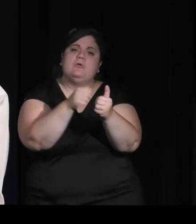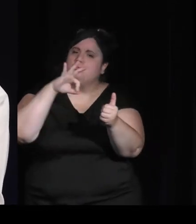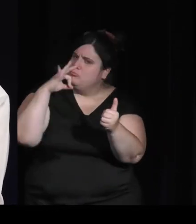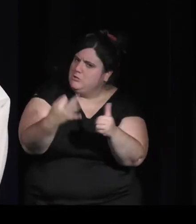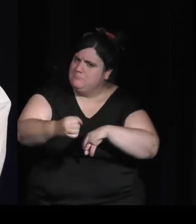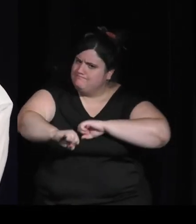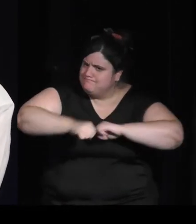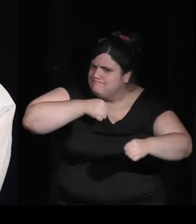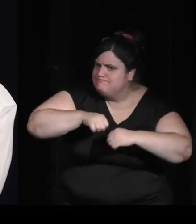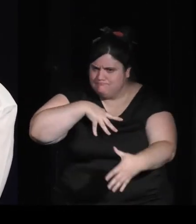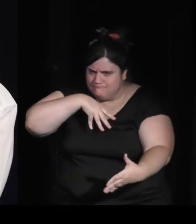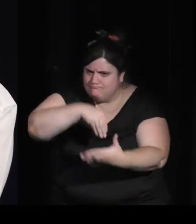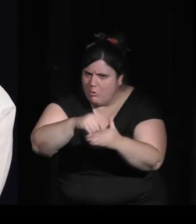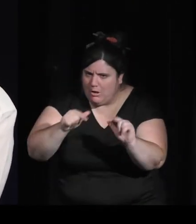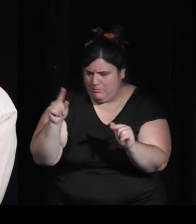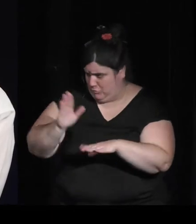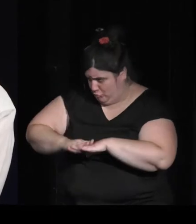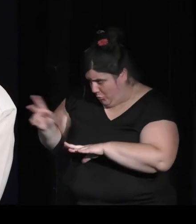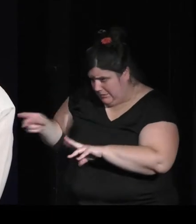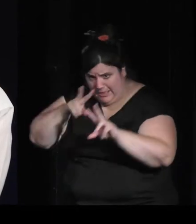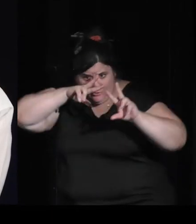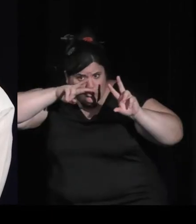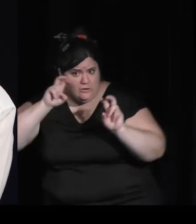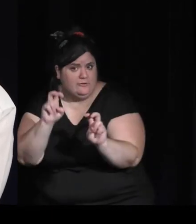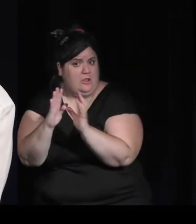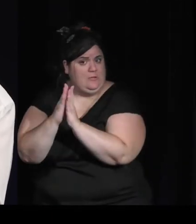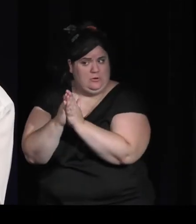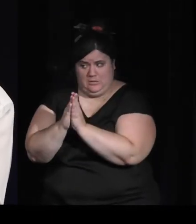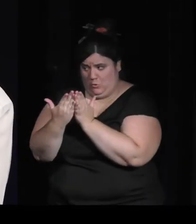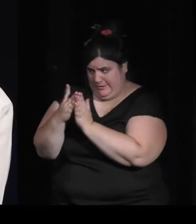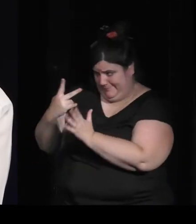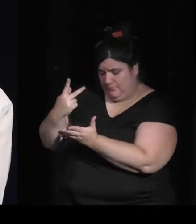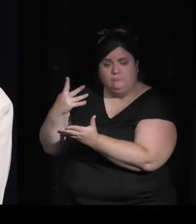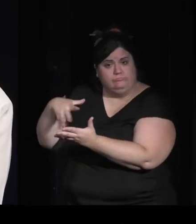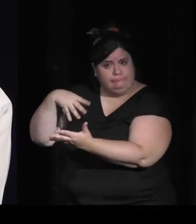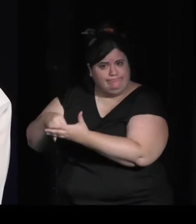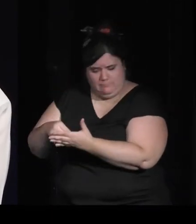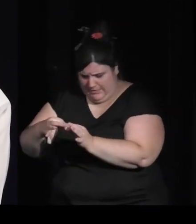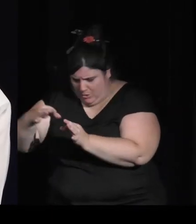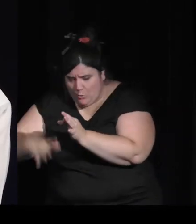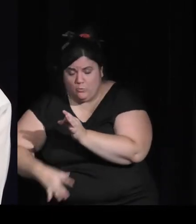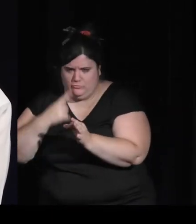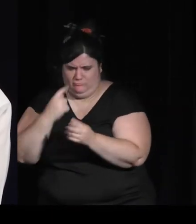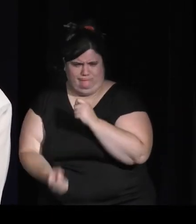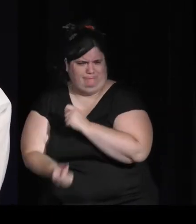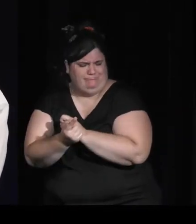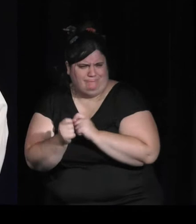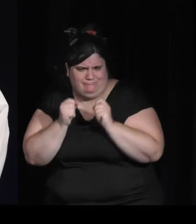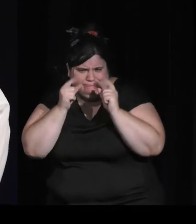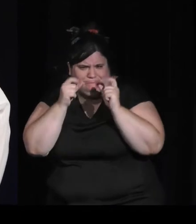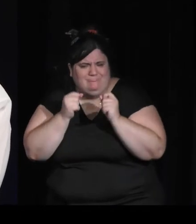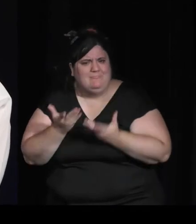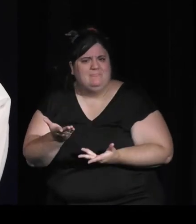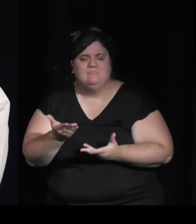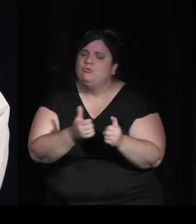la conclusion la plus étonnante, notamment de la fin du game auquel vous avez participé, c'est que le jeu